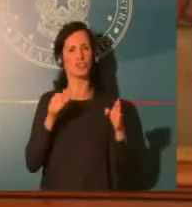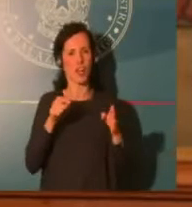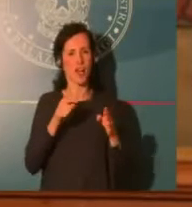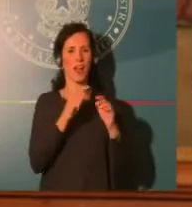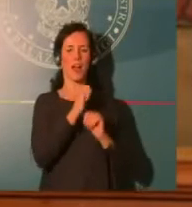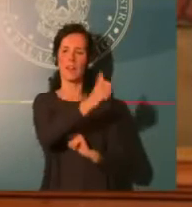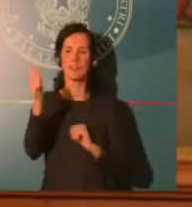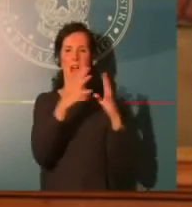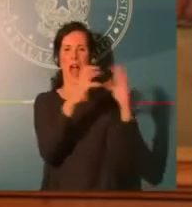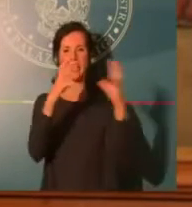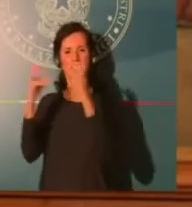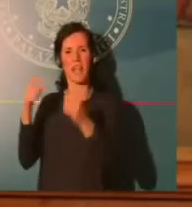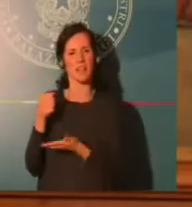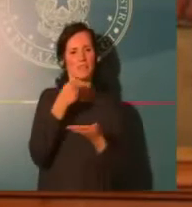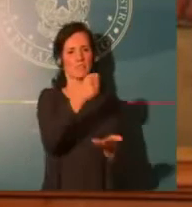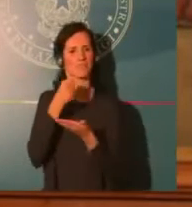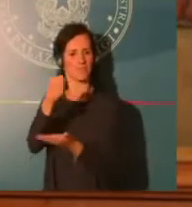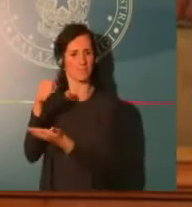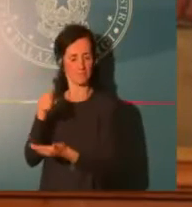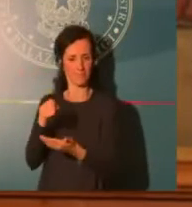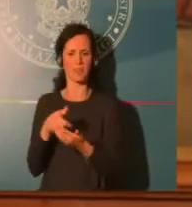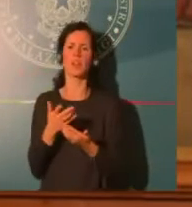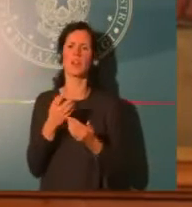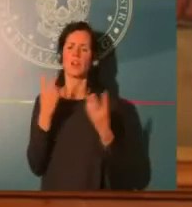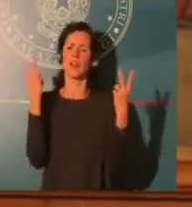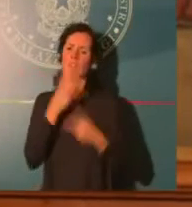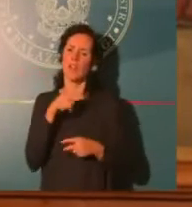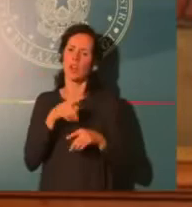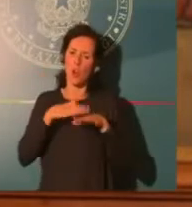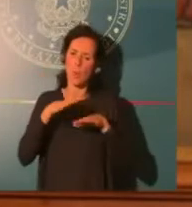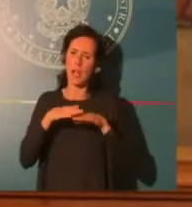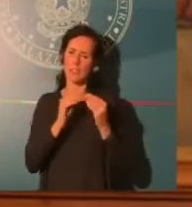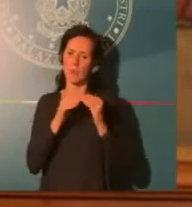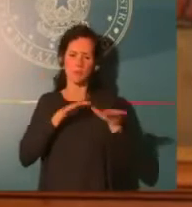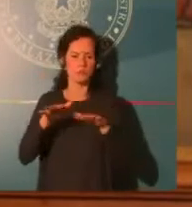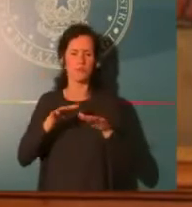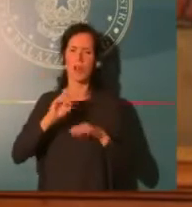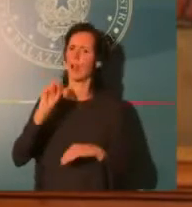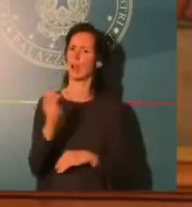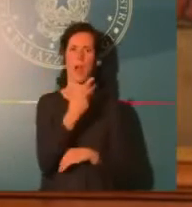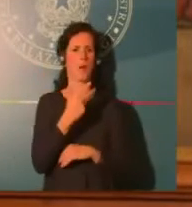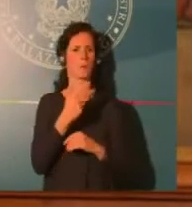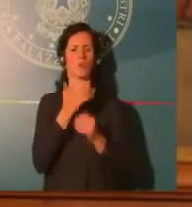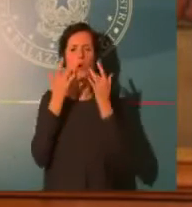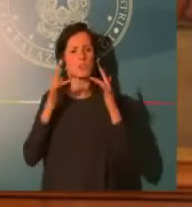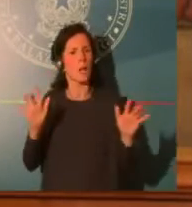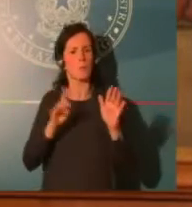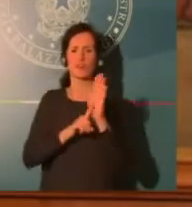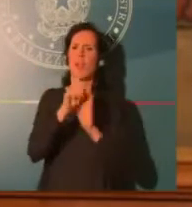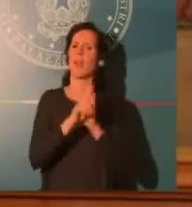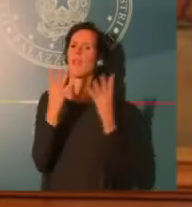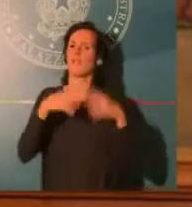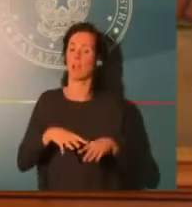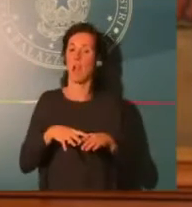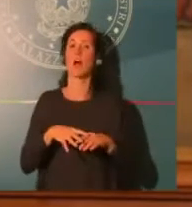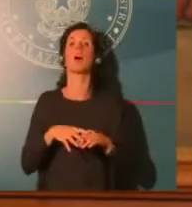chi non ha avuto in precedenza il contributo a fondo perduto o si trova in una fascia superiore di fatturato perché superiamo la fascia